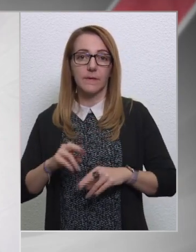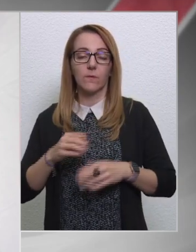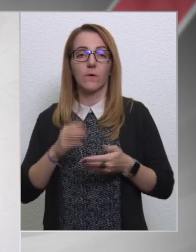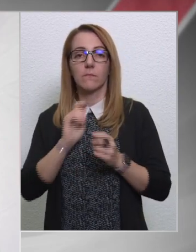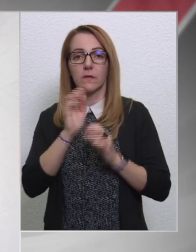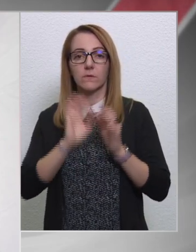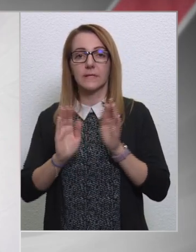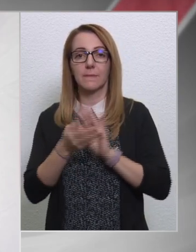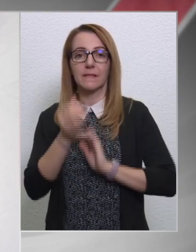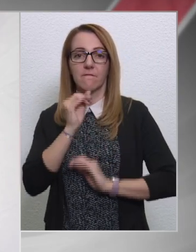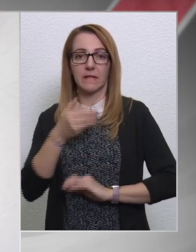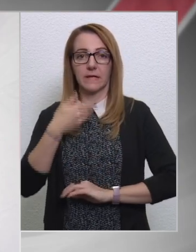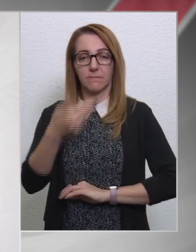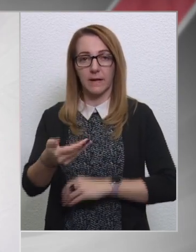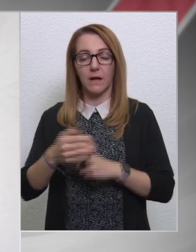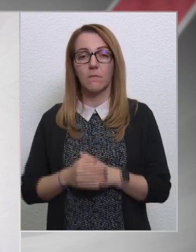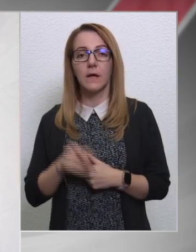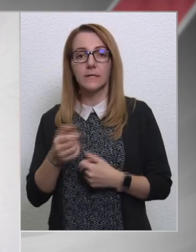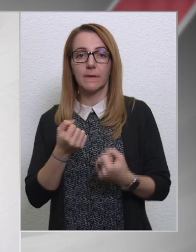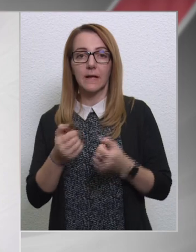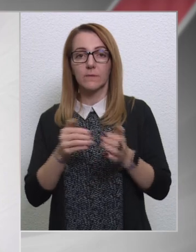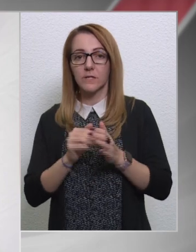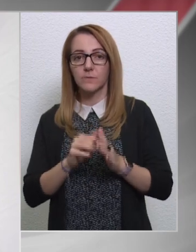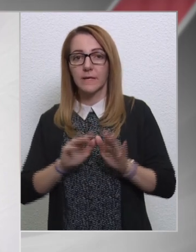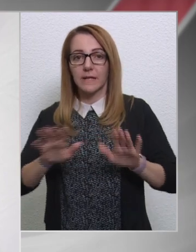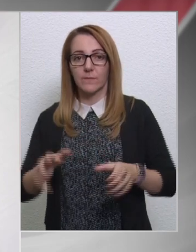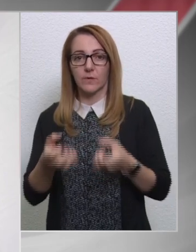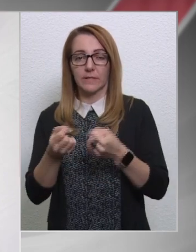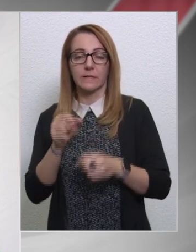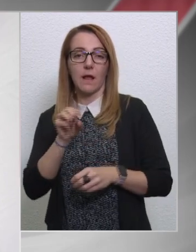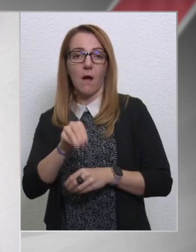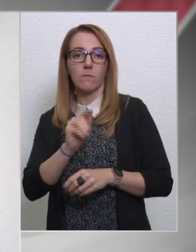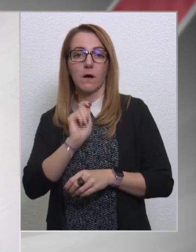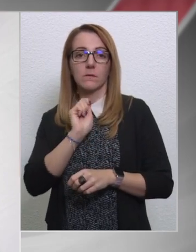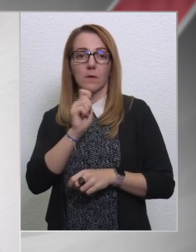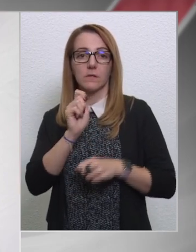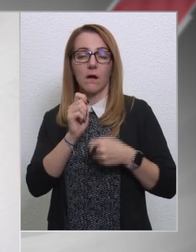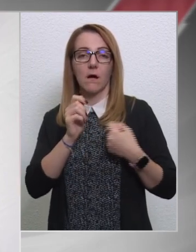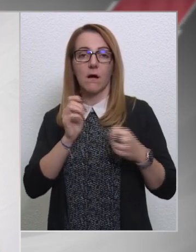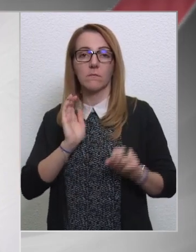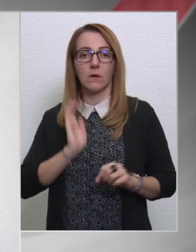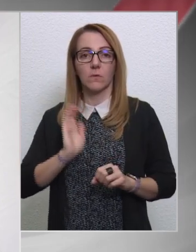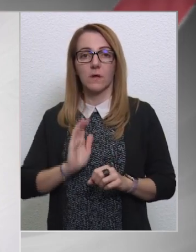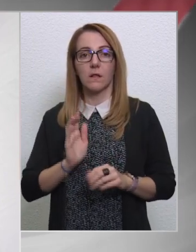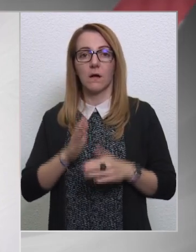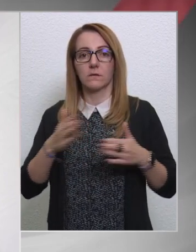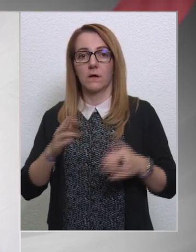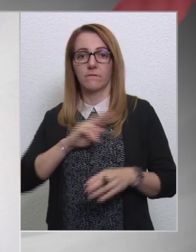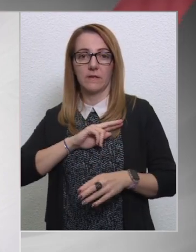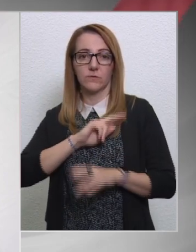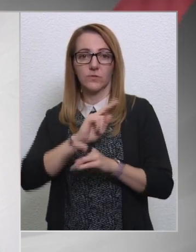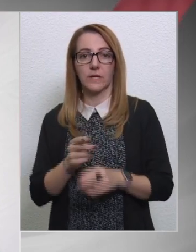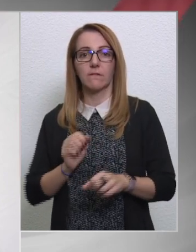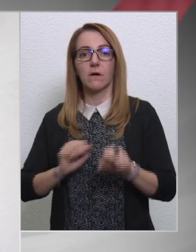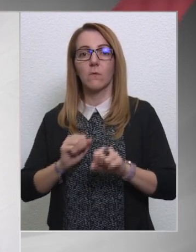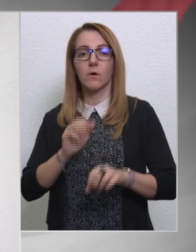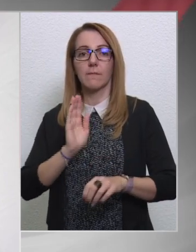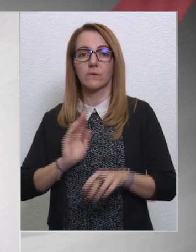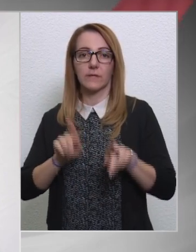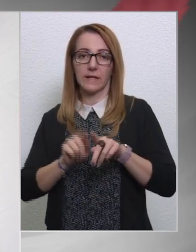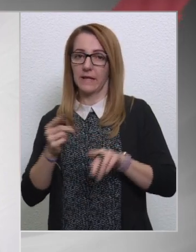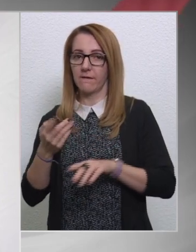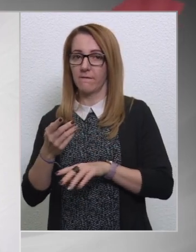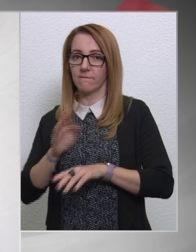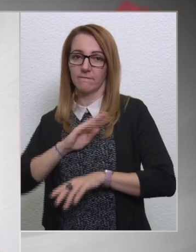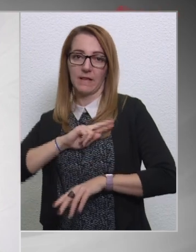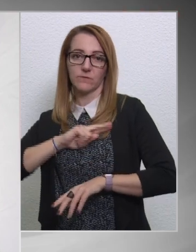Az, hogy ez a megállapodás még nem jött létre, abban a magyar baloldának jelentős felelőssége van. A kormány oldán ilyen felelősséget nem